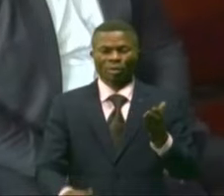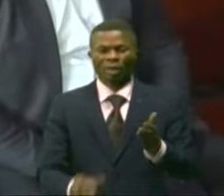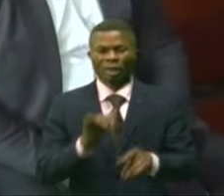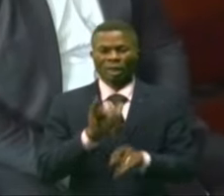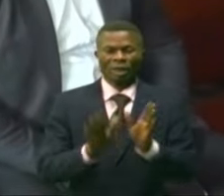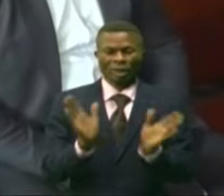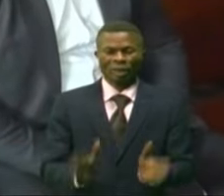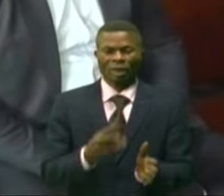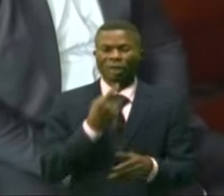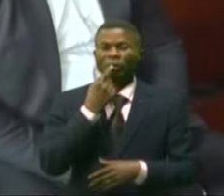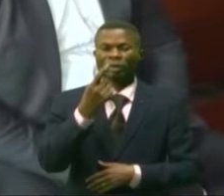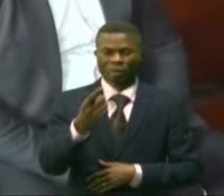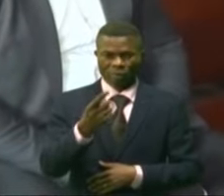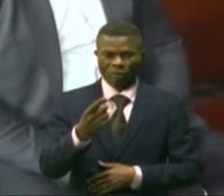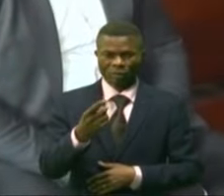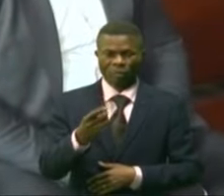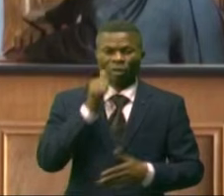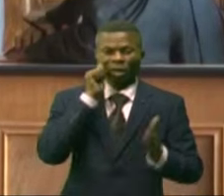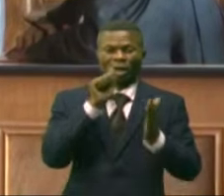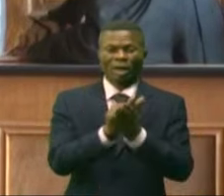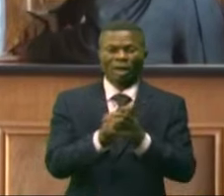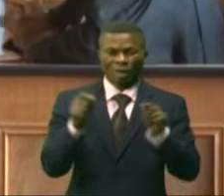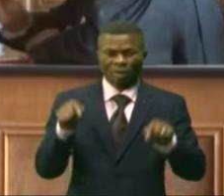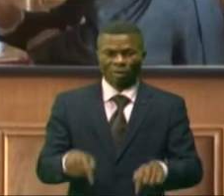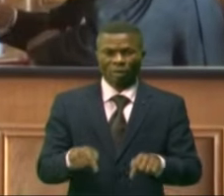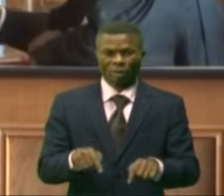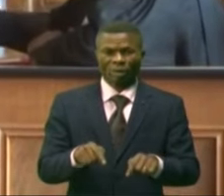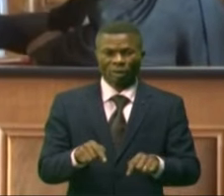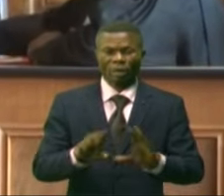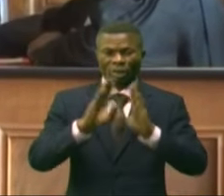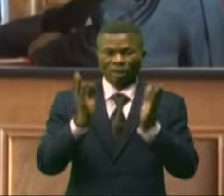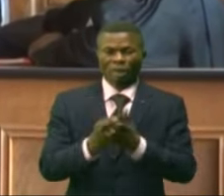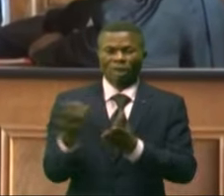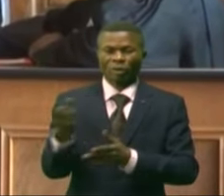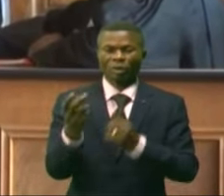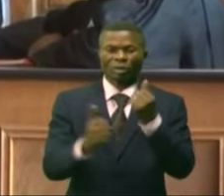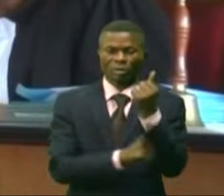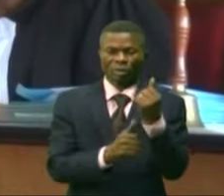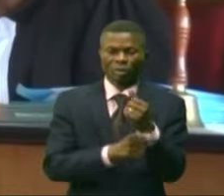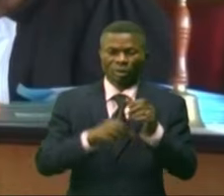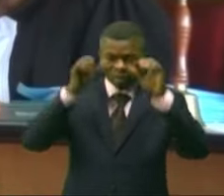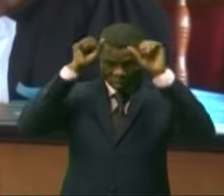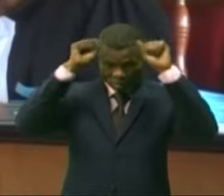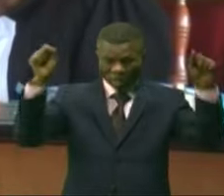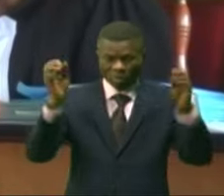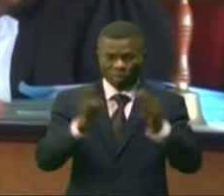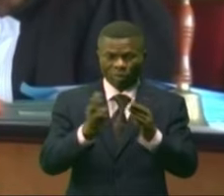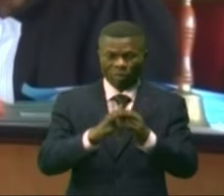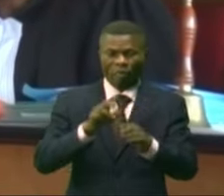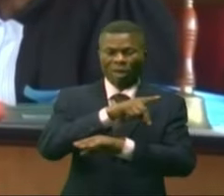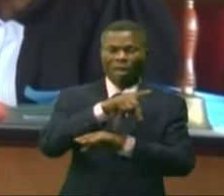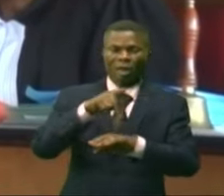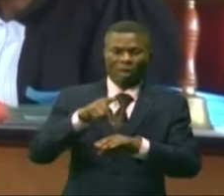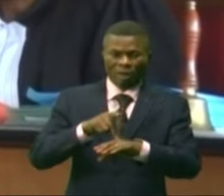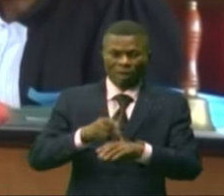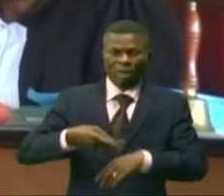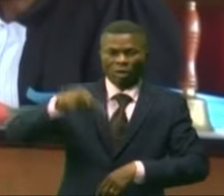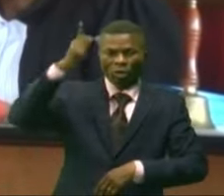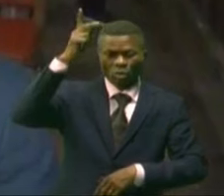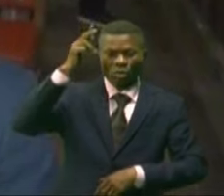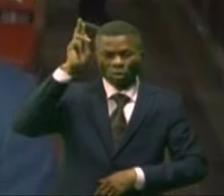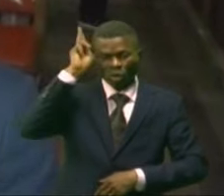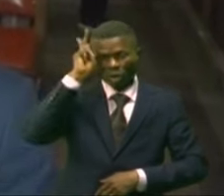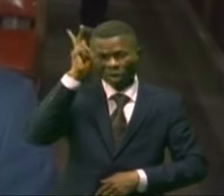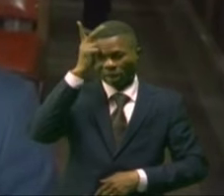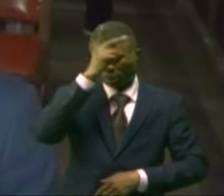signifier le présent arrêt au déclarant au président de l'Assemblée provinciale du Okatanga